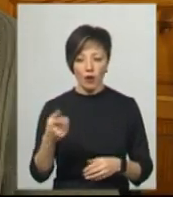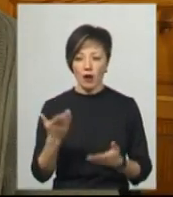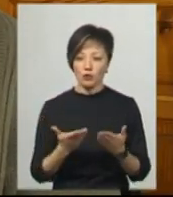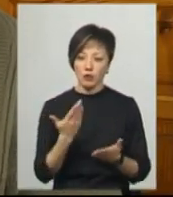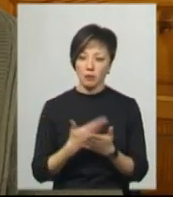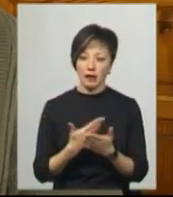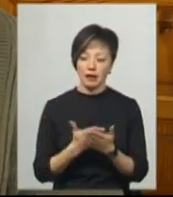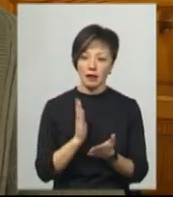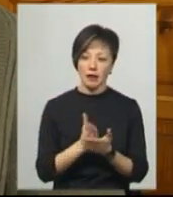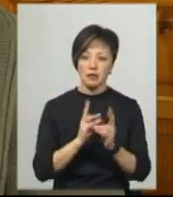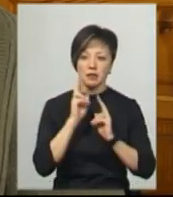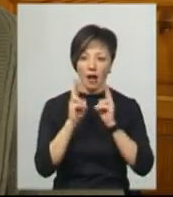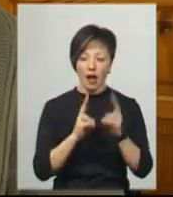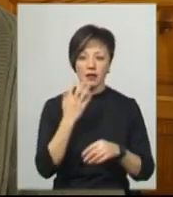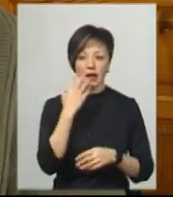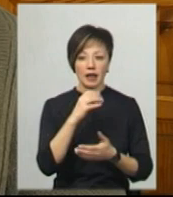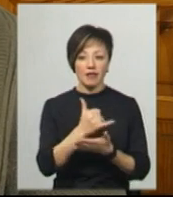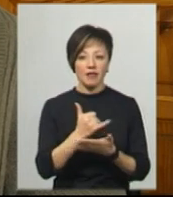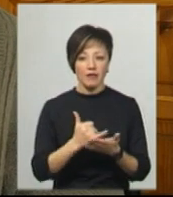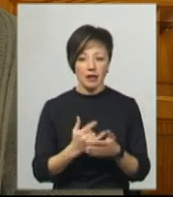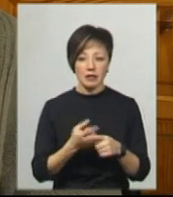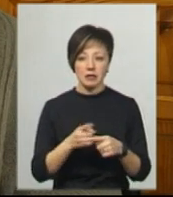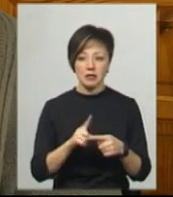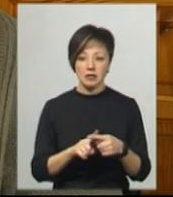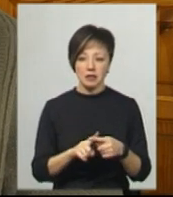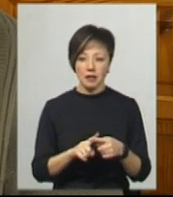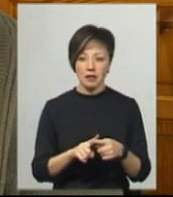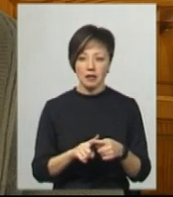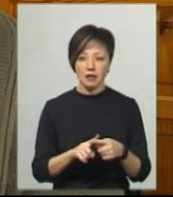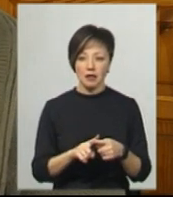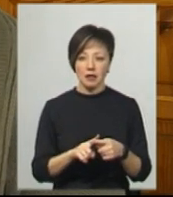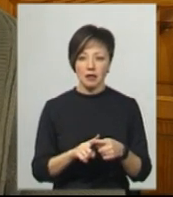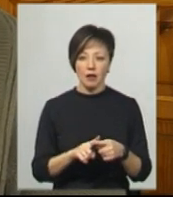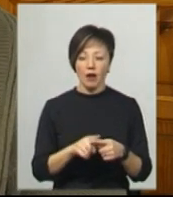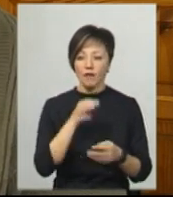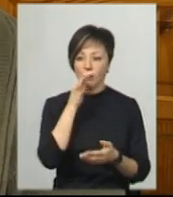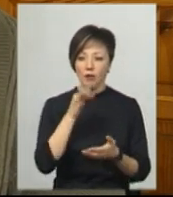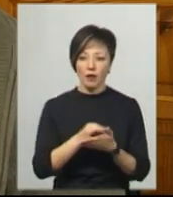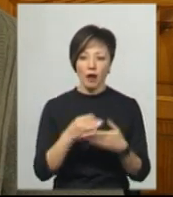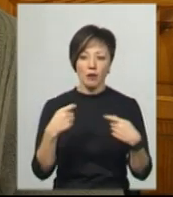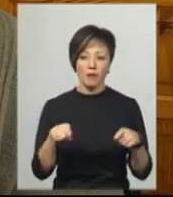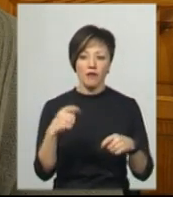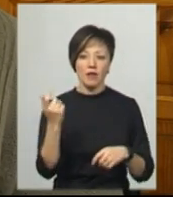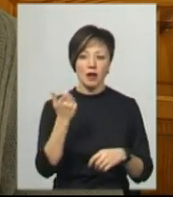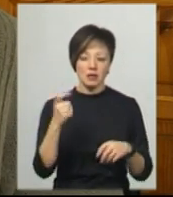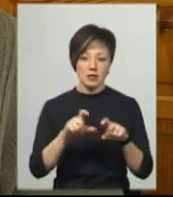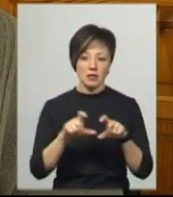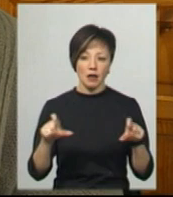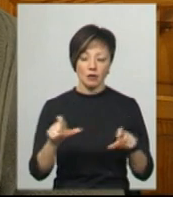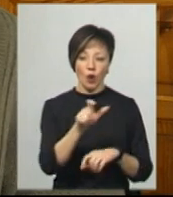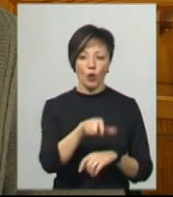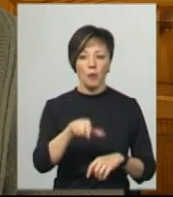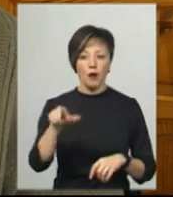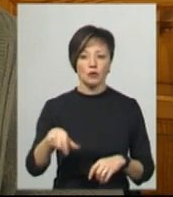скарга, а Глінтвейн – це продукт, за який відповідає оператор ринку, тобто власник закладу громадського